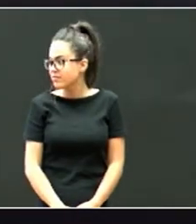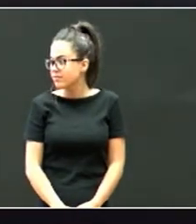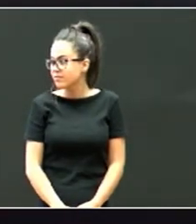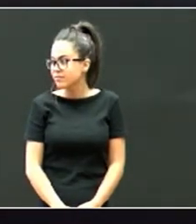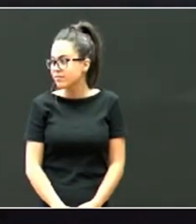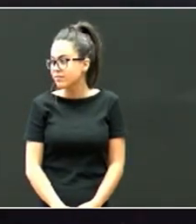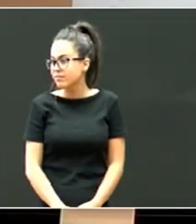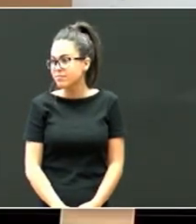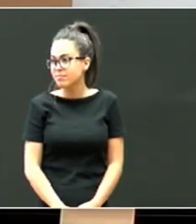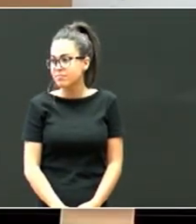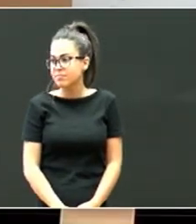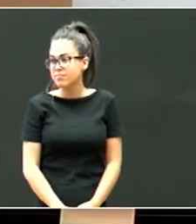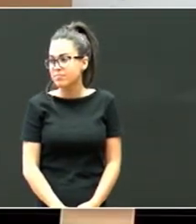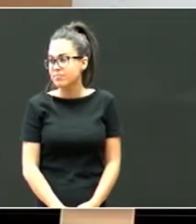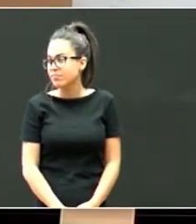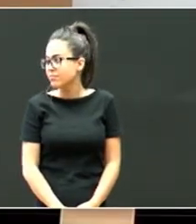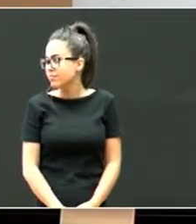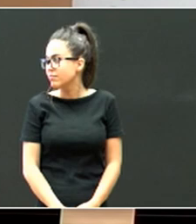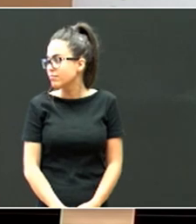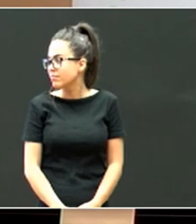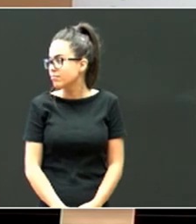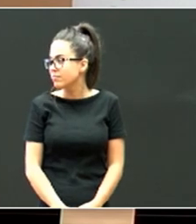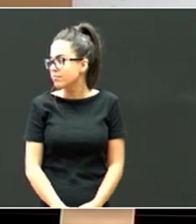daukatzu, ba, ez, jarritu,